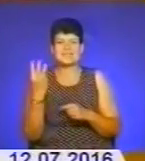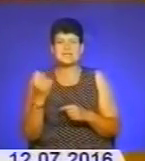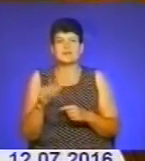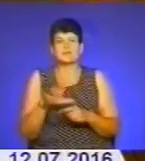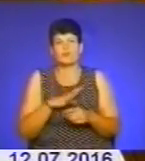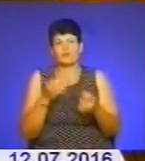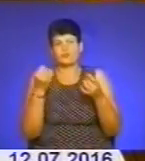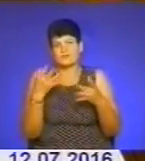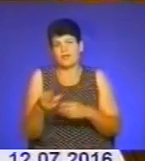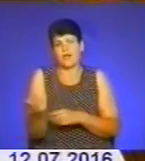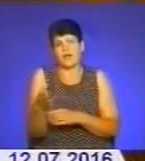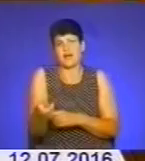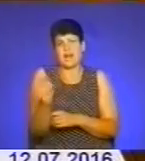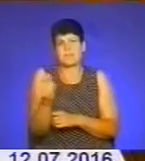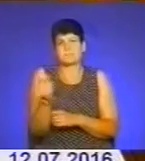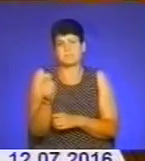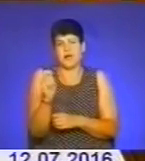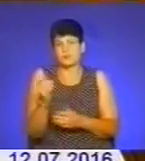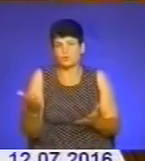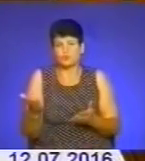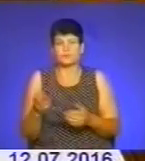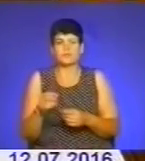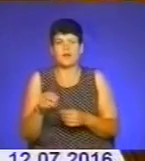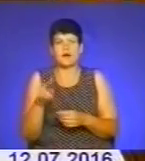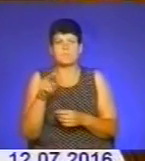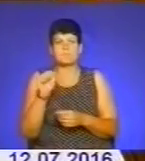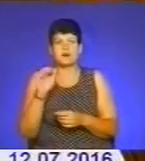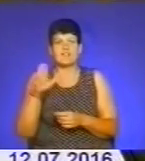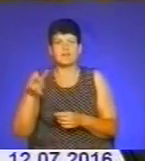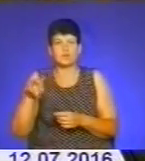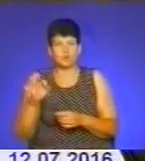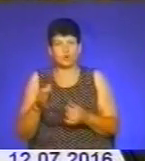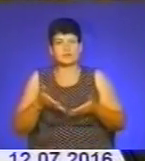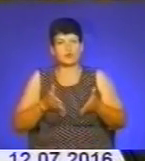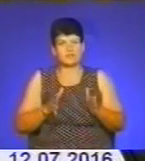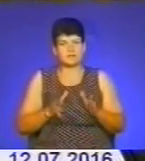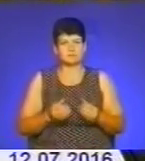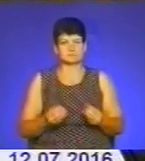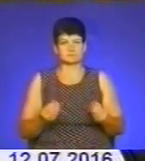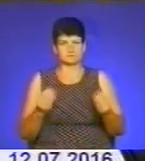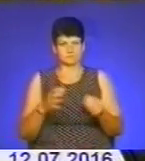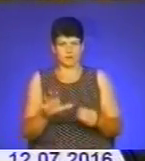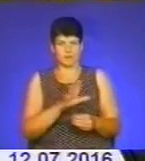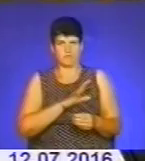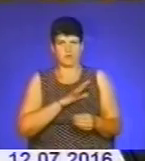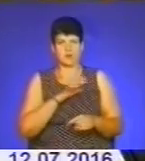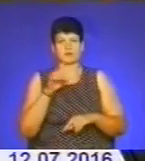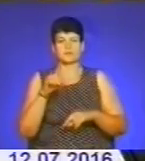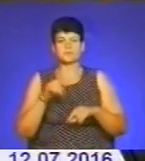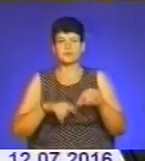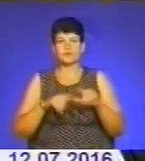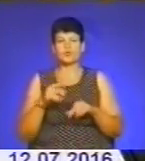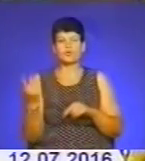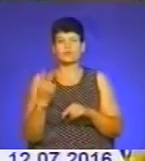був простим рабалкою, на відміну від апостола Павла, який народився знатній родині. Обидва апостоли були проповідниками